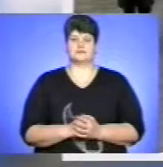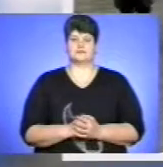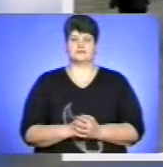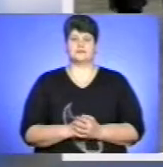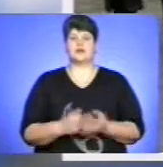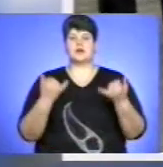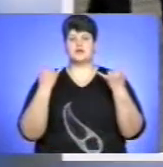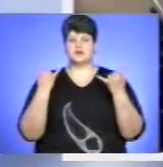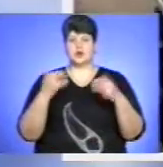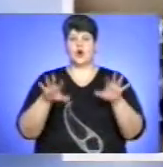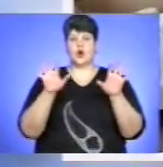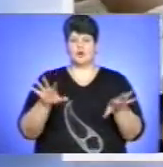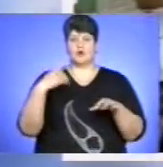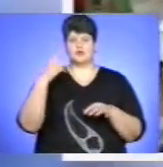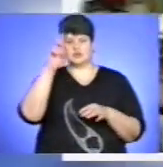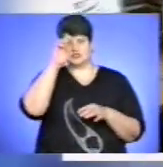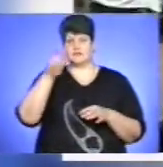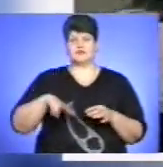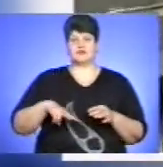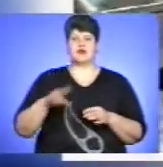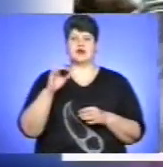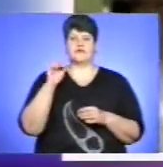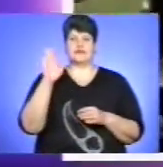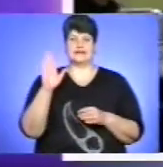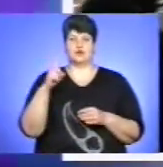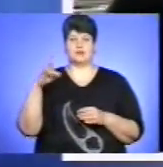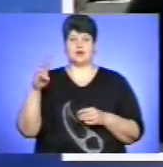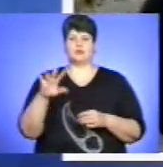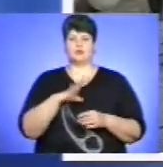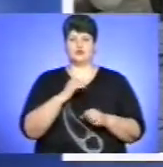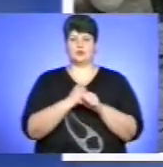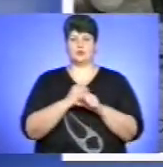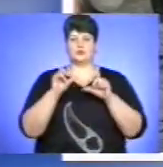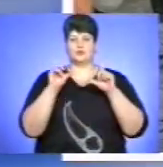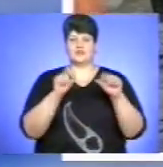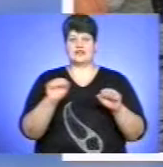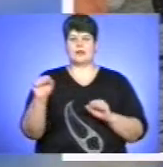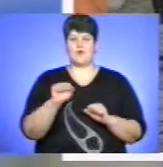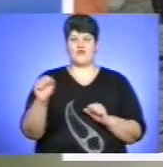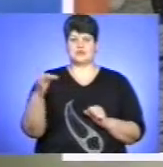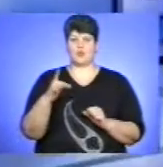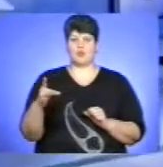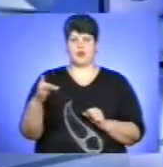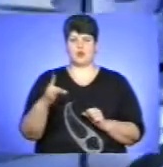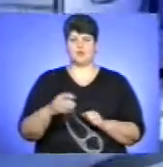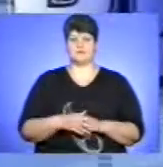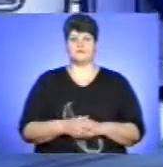Сьогодні голова обласної державної адміністрації Антин Хоптян побував з робочою поїздкою у Теребовлянському районі.